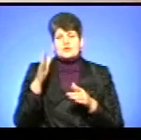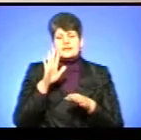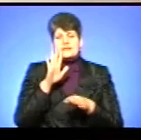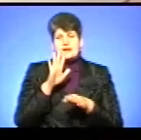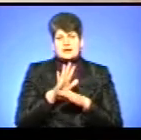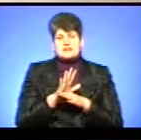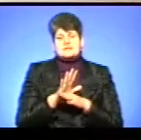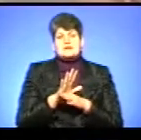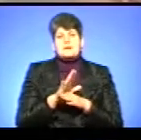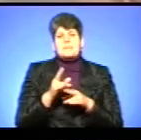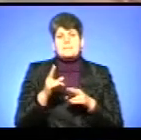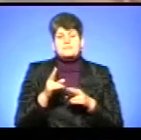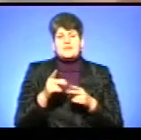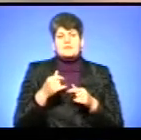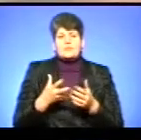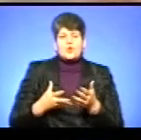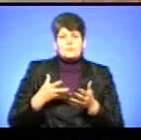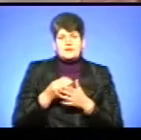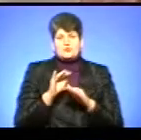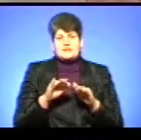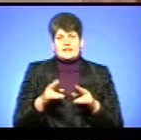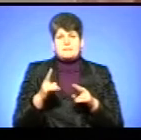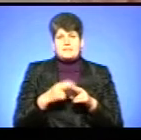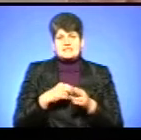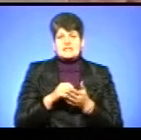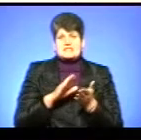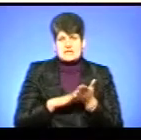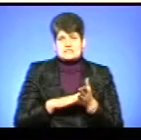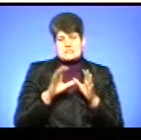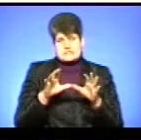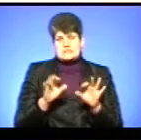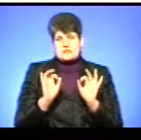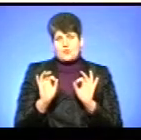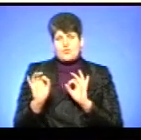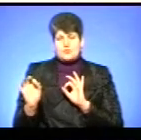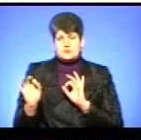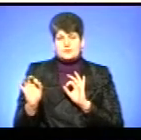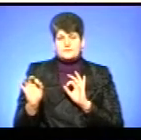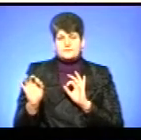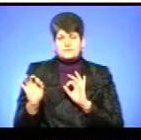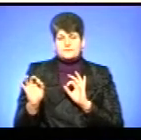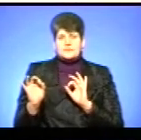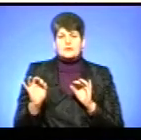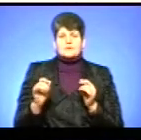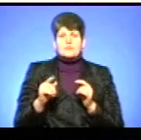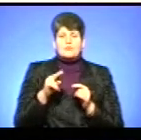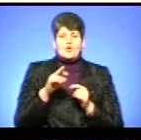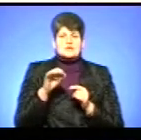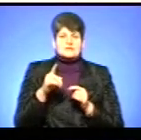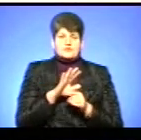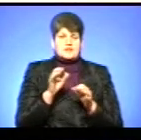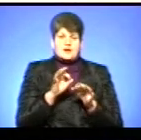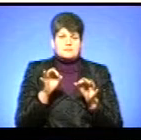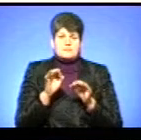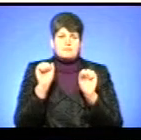дітей без тернопільської реєстрації у садочках міста законним. Розкажу, що наказ є законним. Права позивача жодним чином не